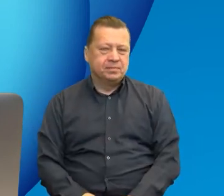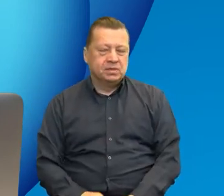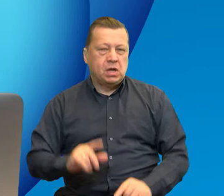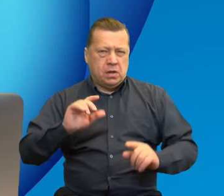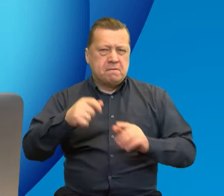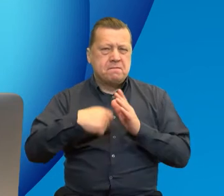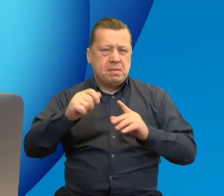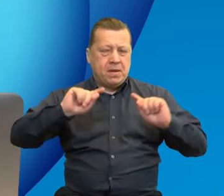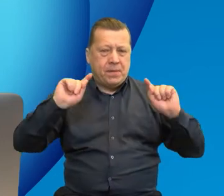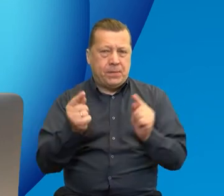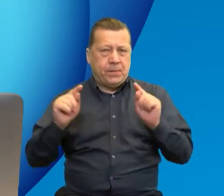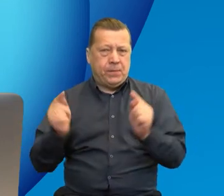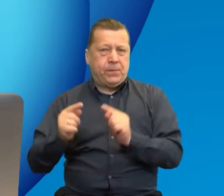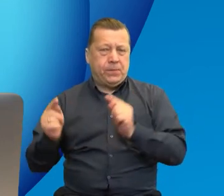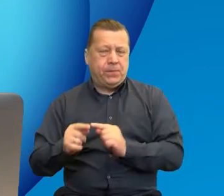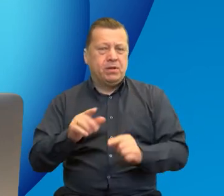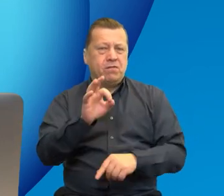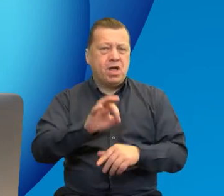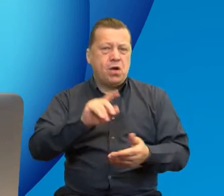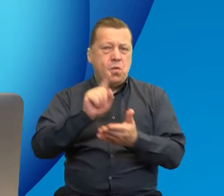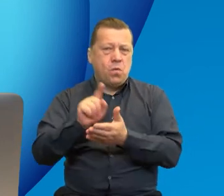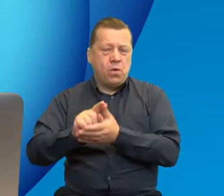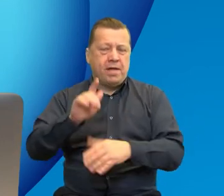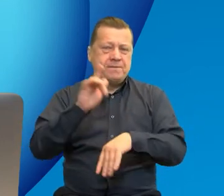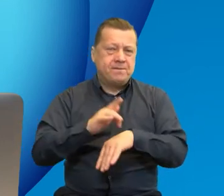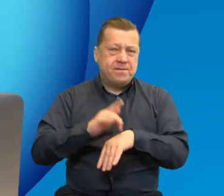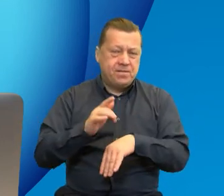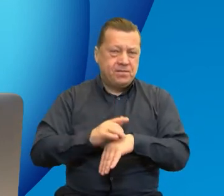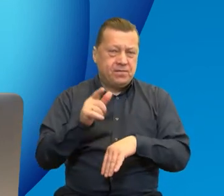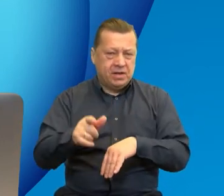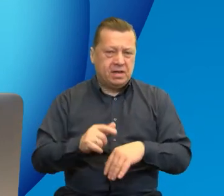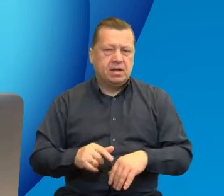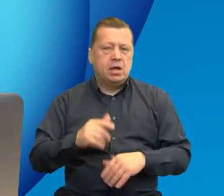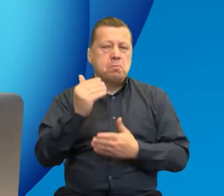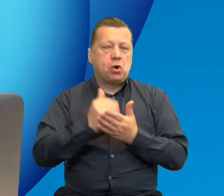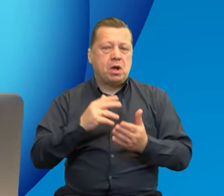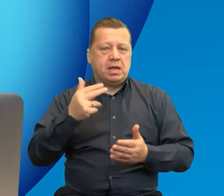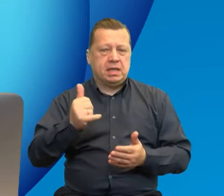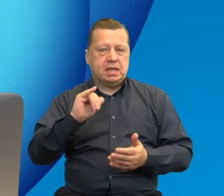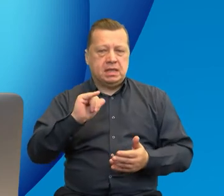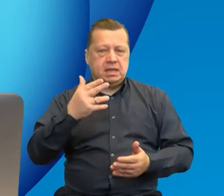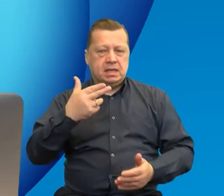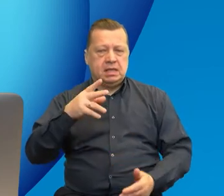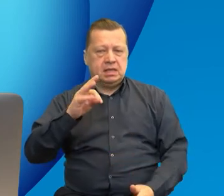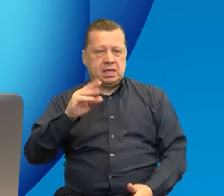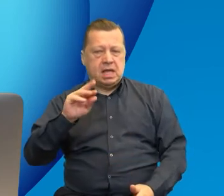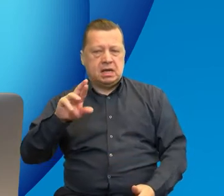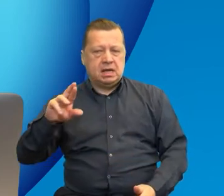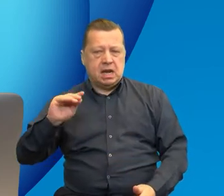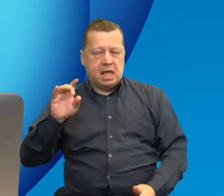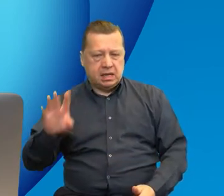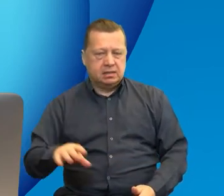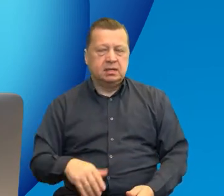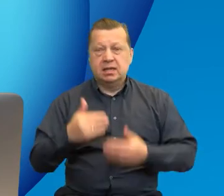pigułce, pokazując, co udało im się osiągnąć w programach Interrek. Dziękuję bardzo naszym